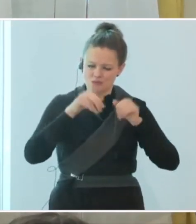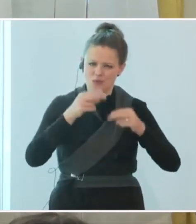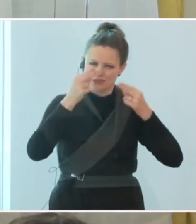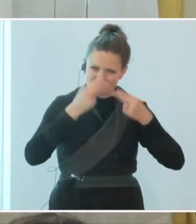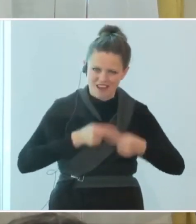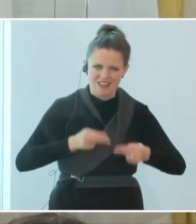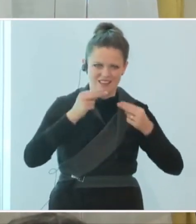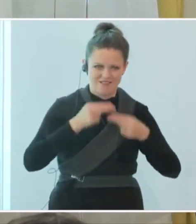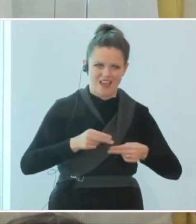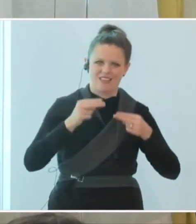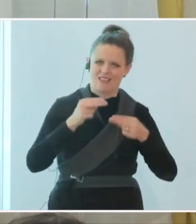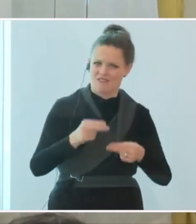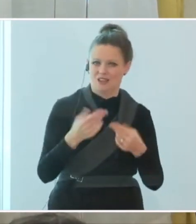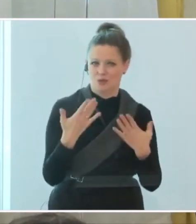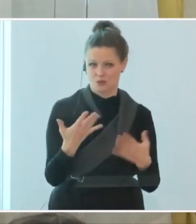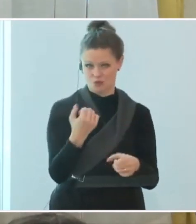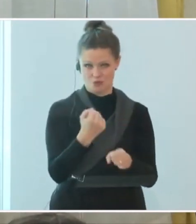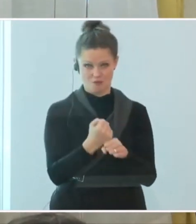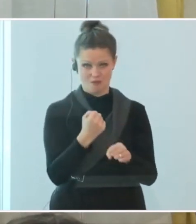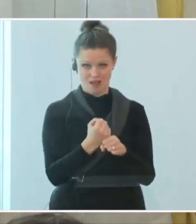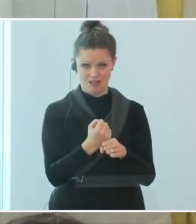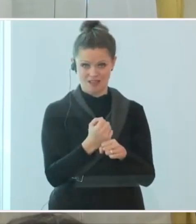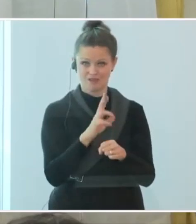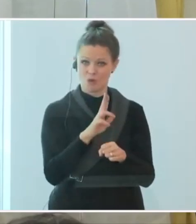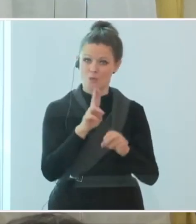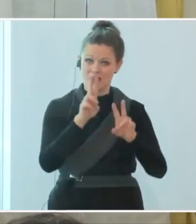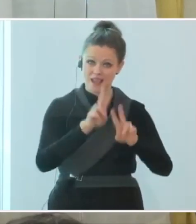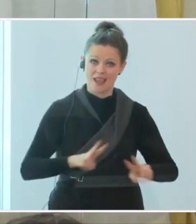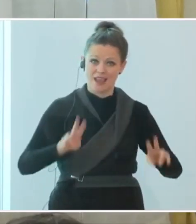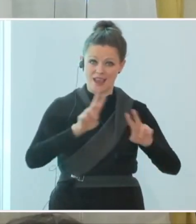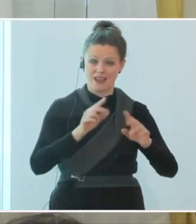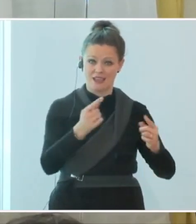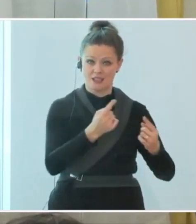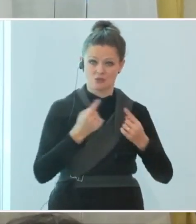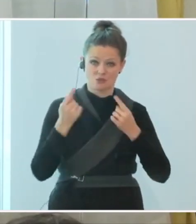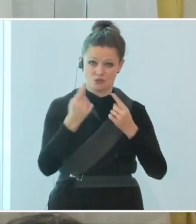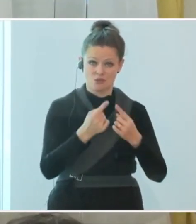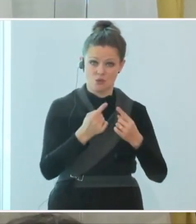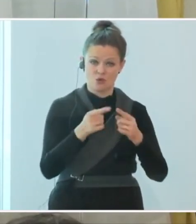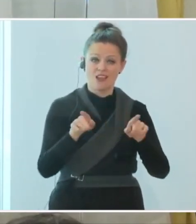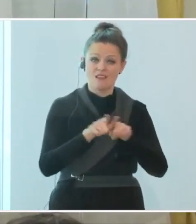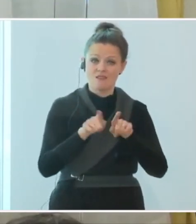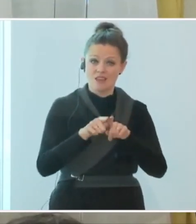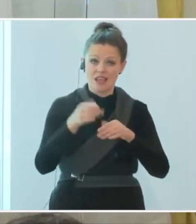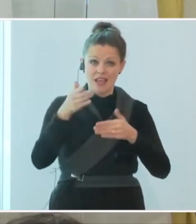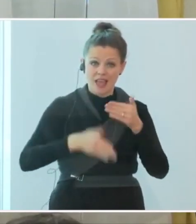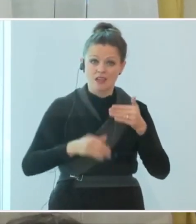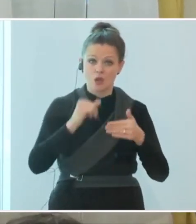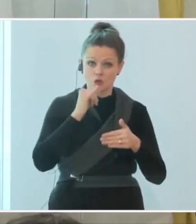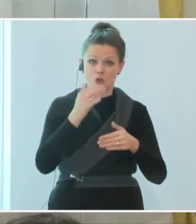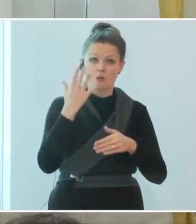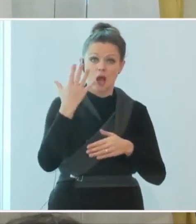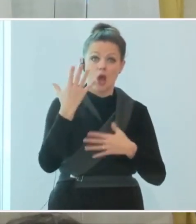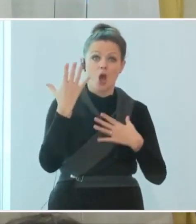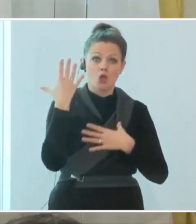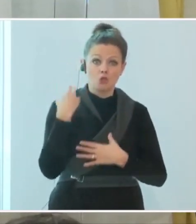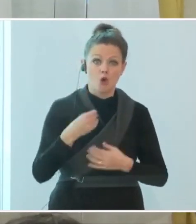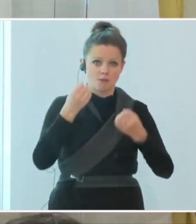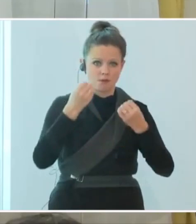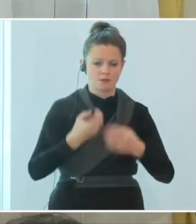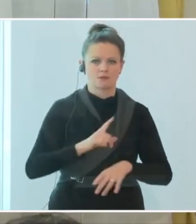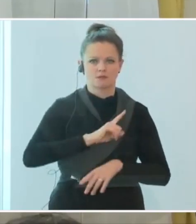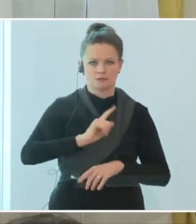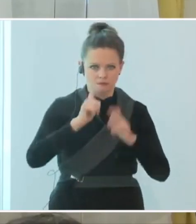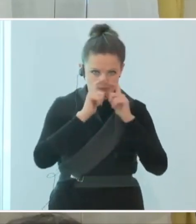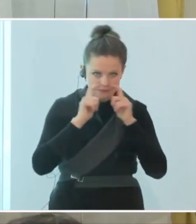fortsetzen, damit uns keine ähnliche Situation wie Ende Oktober wieder passiert. Das heißt Mund